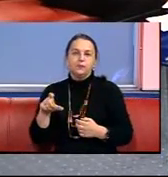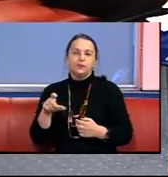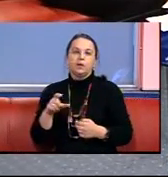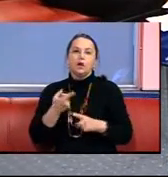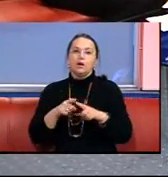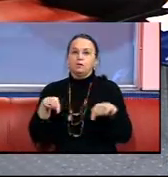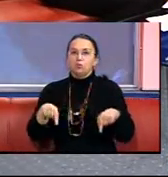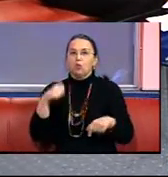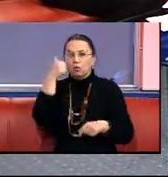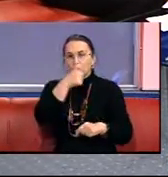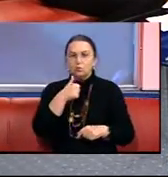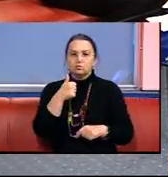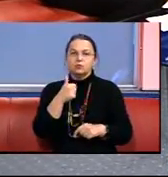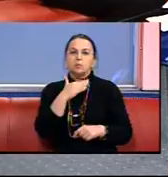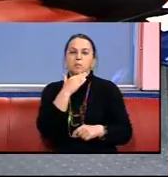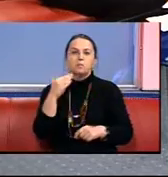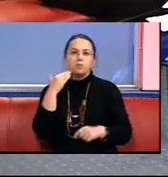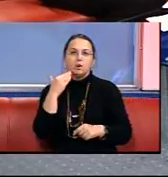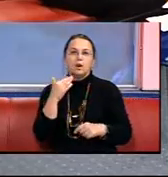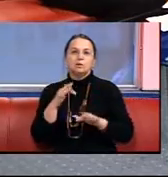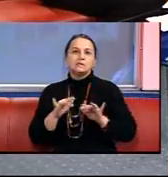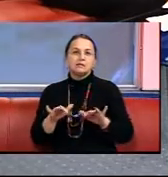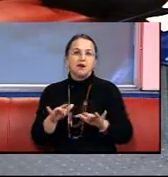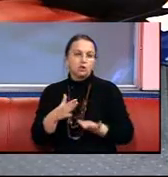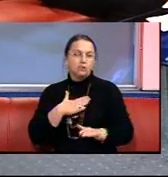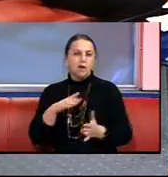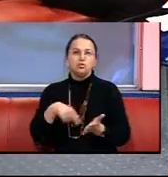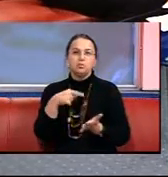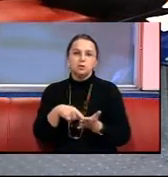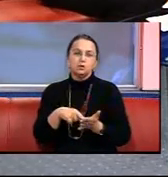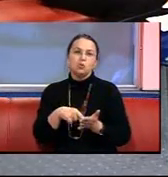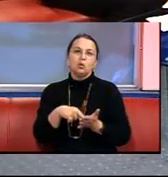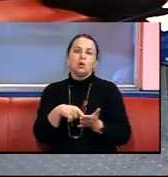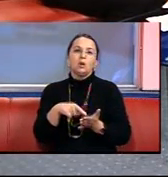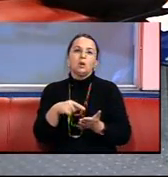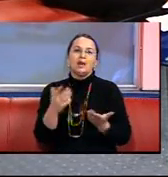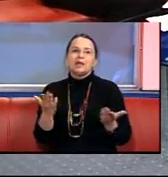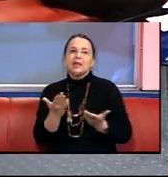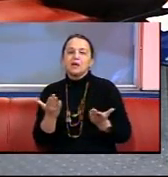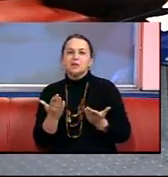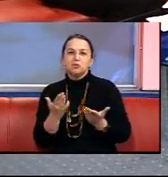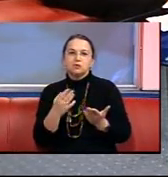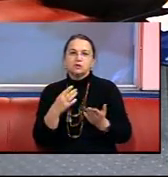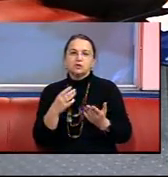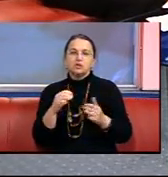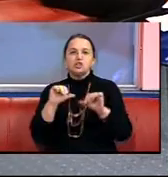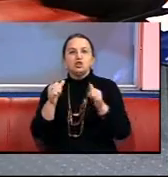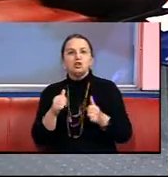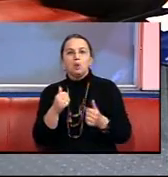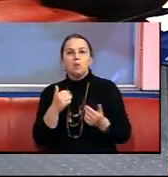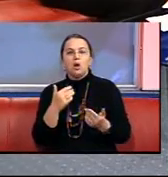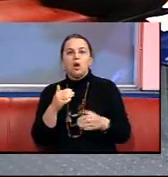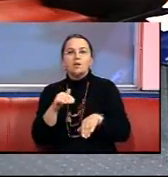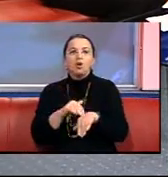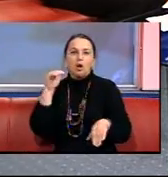Цього року багато заходів в нашому місті, вони якимсь чином торкалися